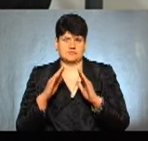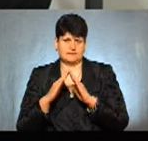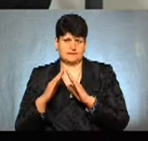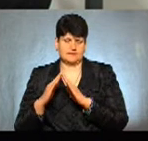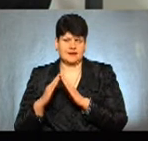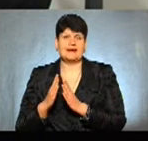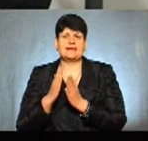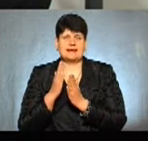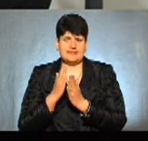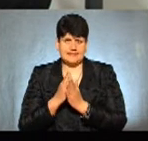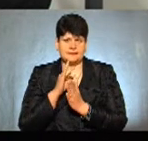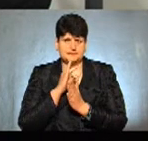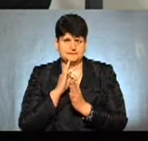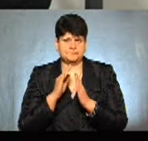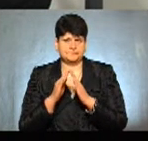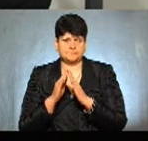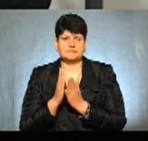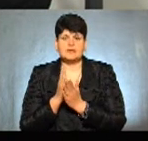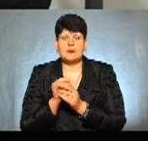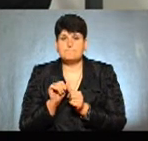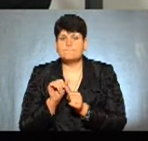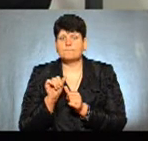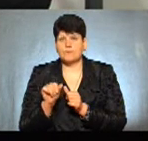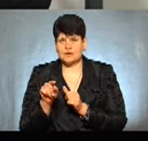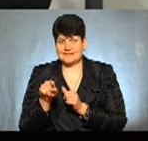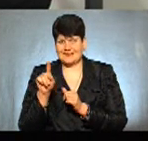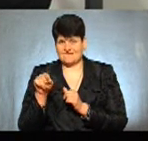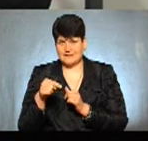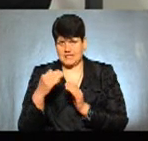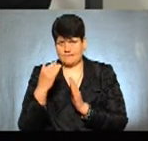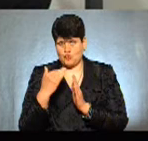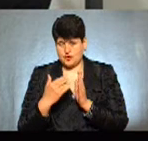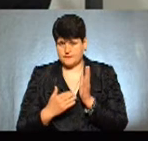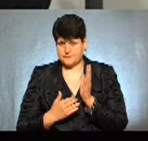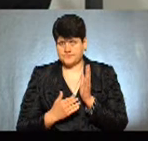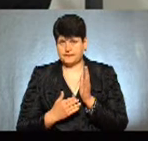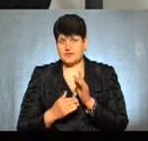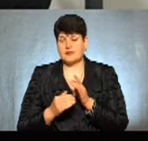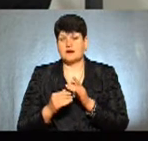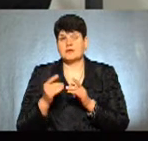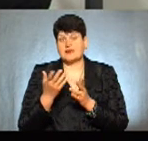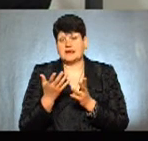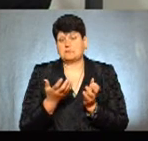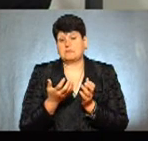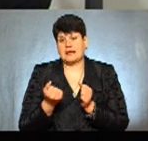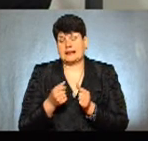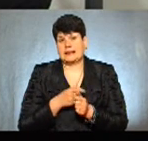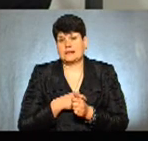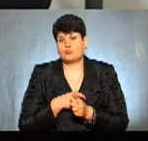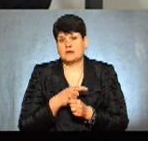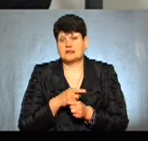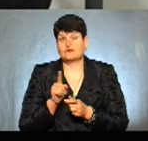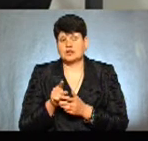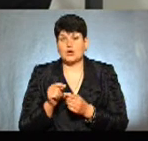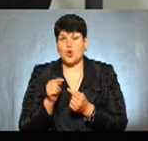поза межами тих вимог, або межах тих вимог, які прийняли депутати, вони